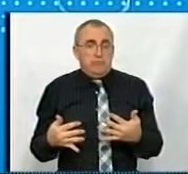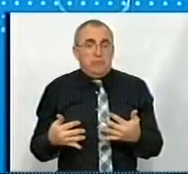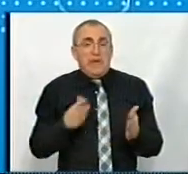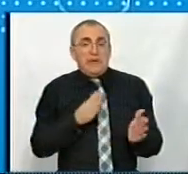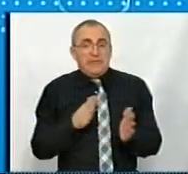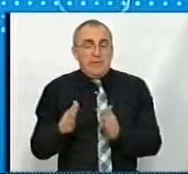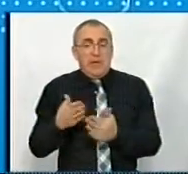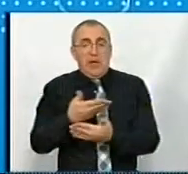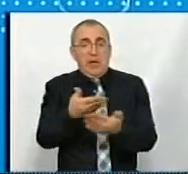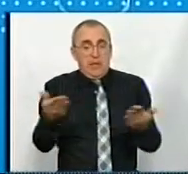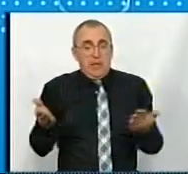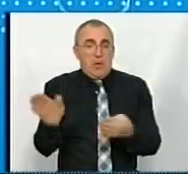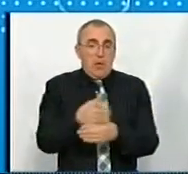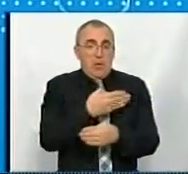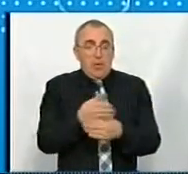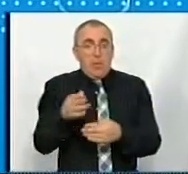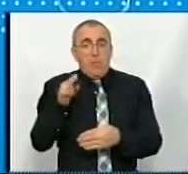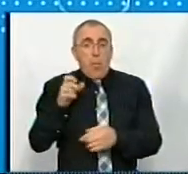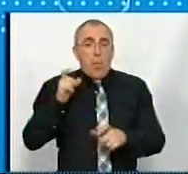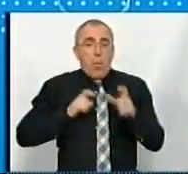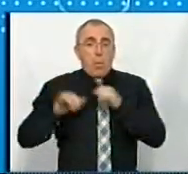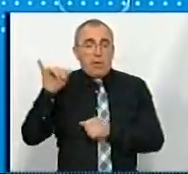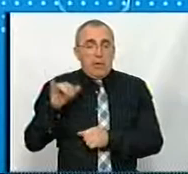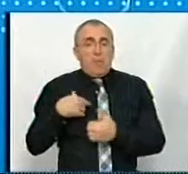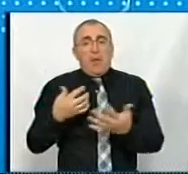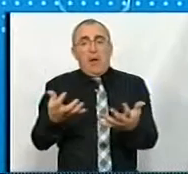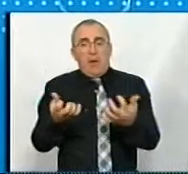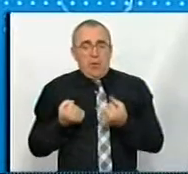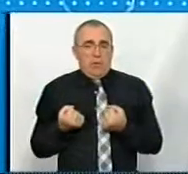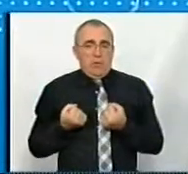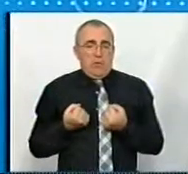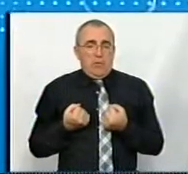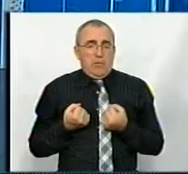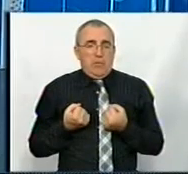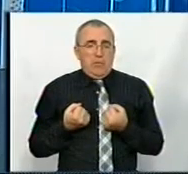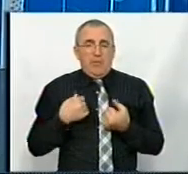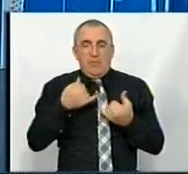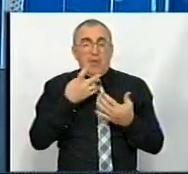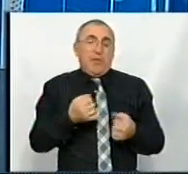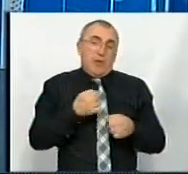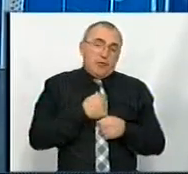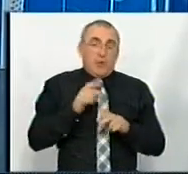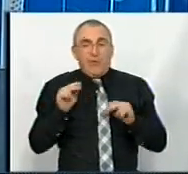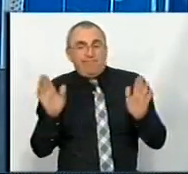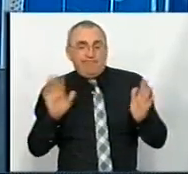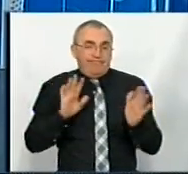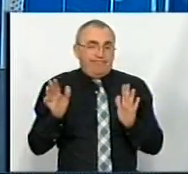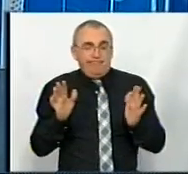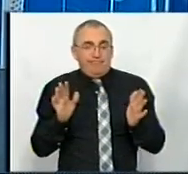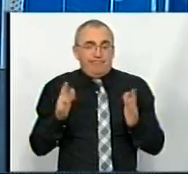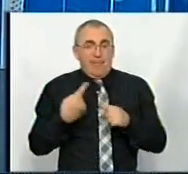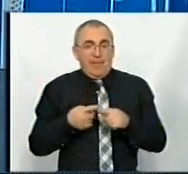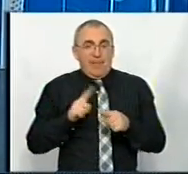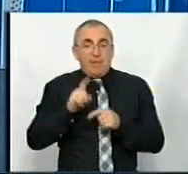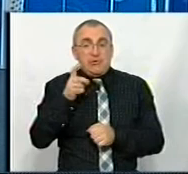система їх розподіляє по університетам. Ми отримуємо, ну, я не могу говорити на жаль чи на щастя, тому що тут такий